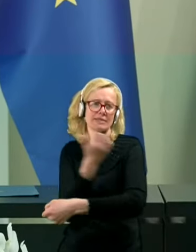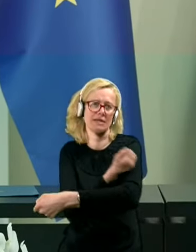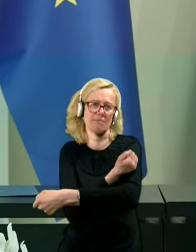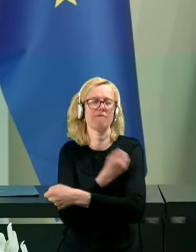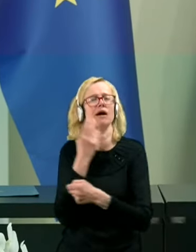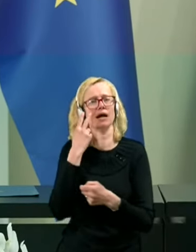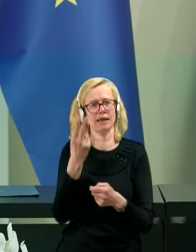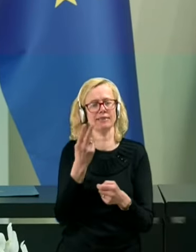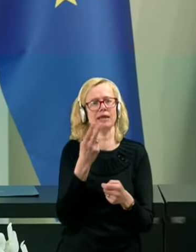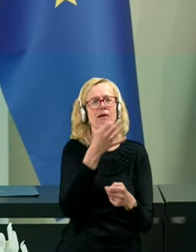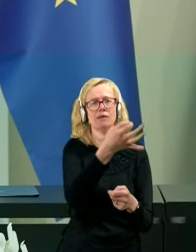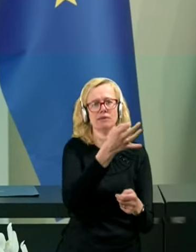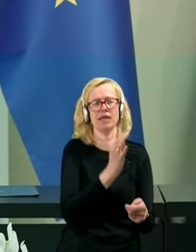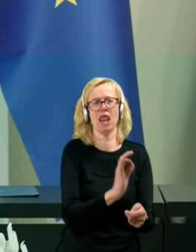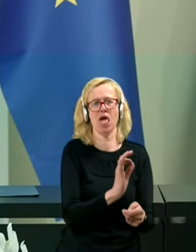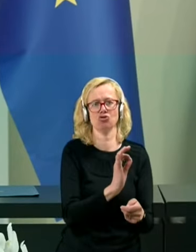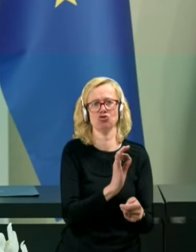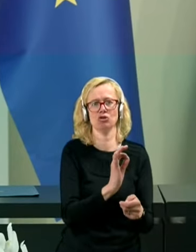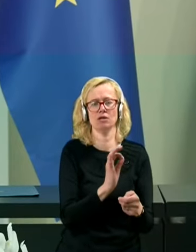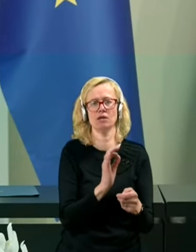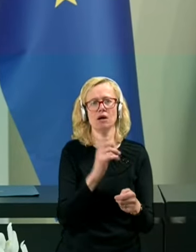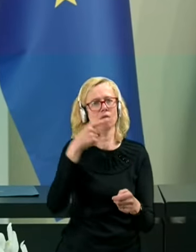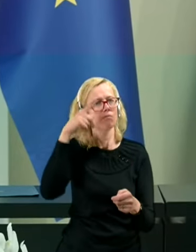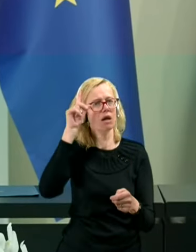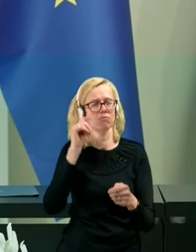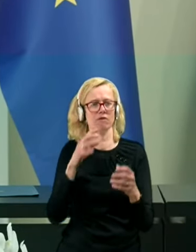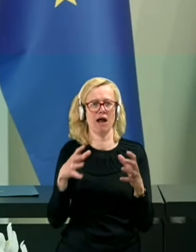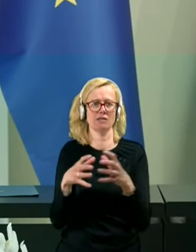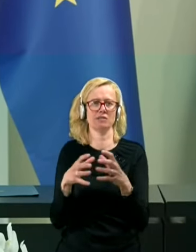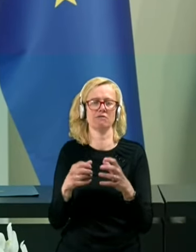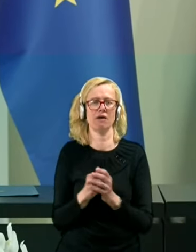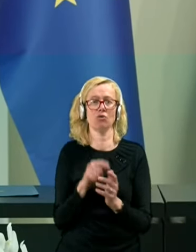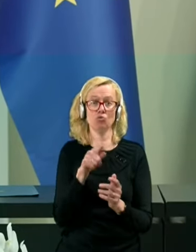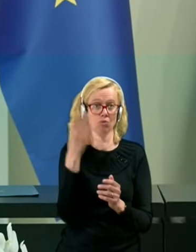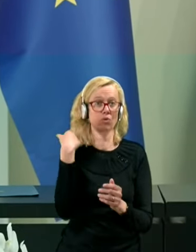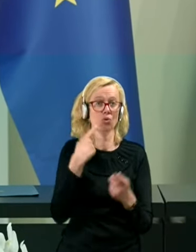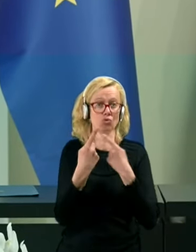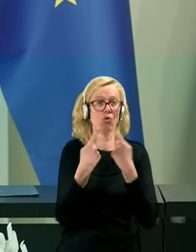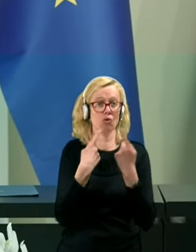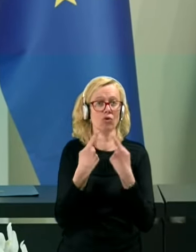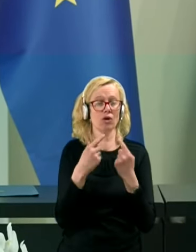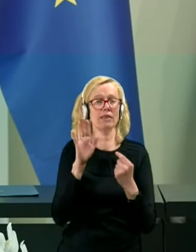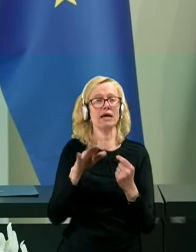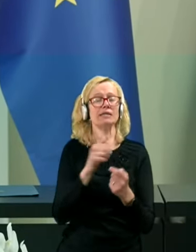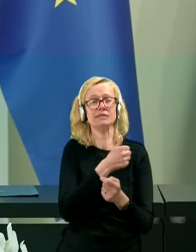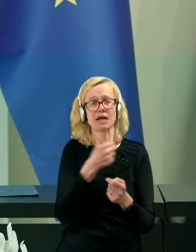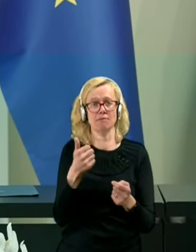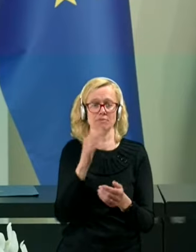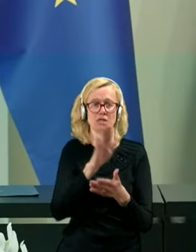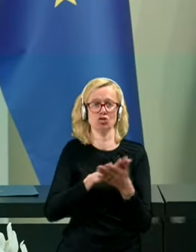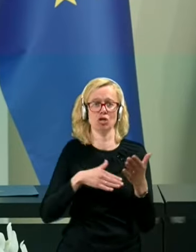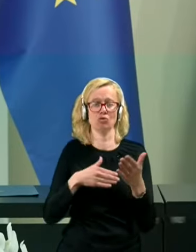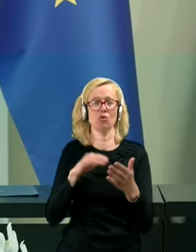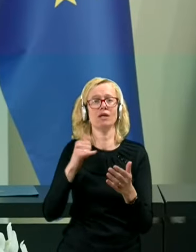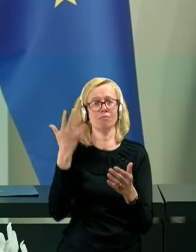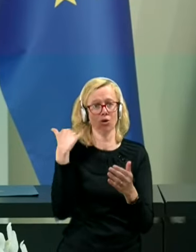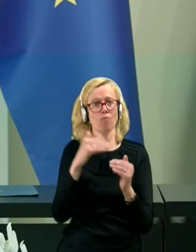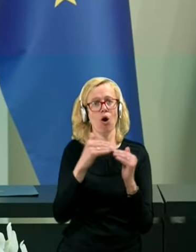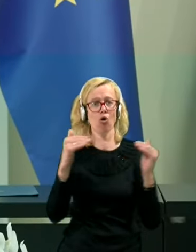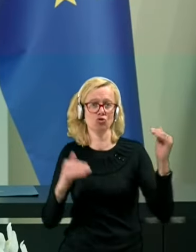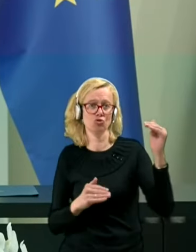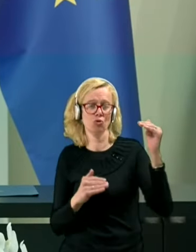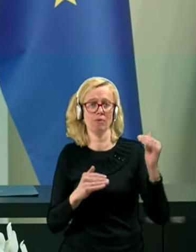delež prebivalstva. To je bilo dogovorejeno na samem začetku, je pa bilo nekaj odstopa na zadnjem